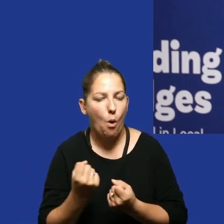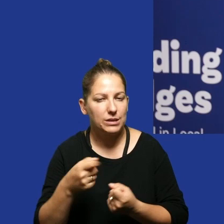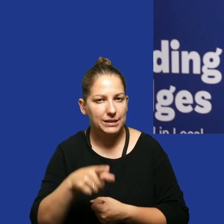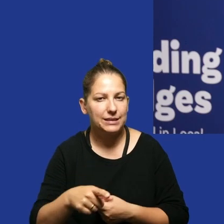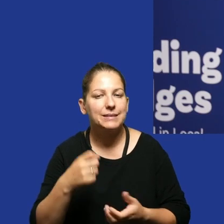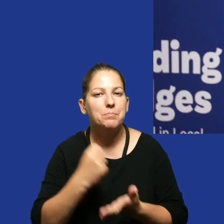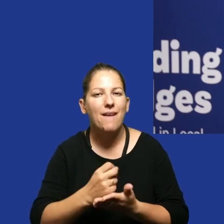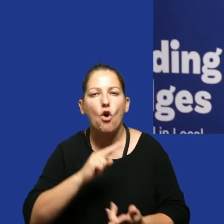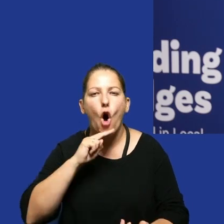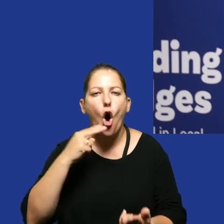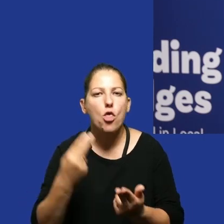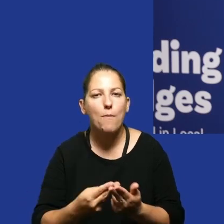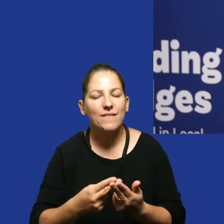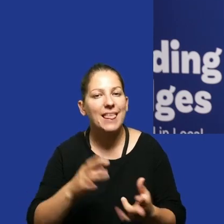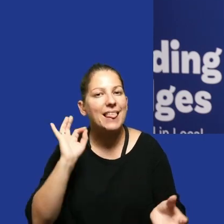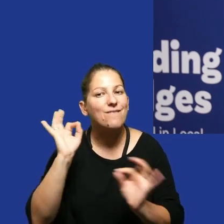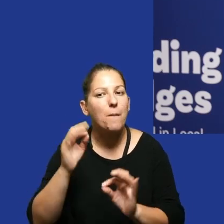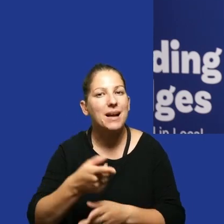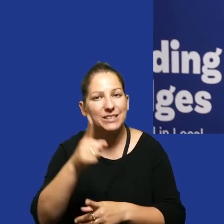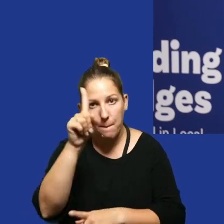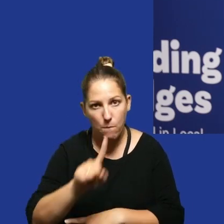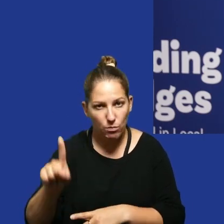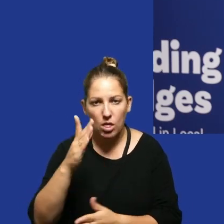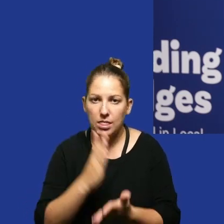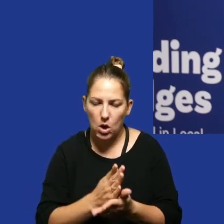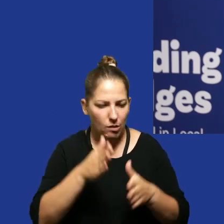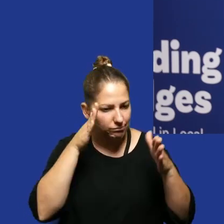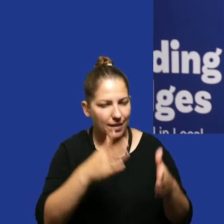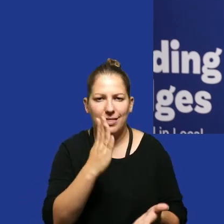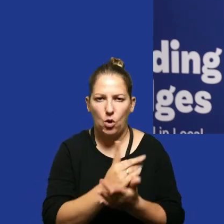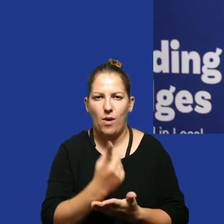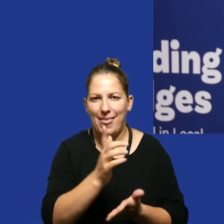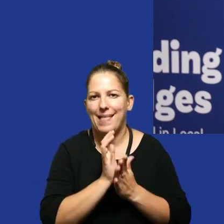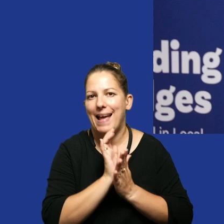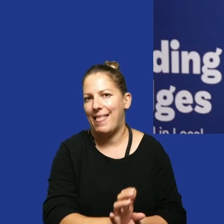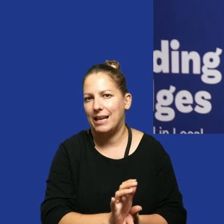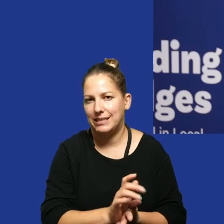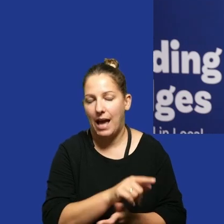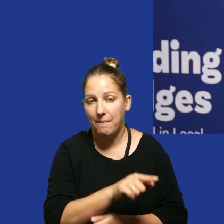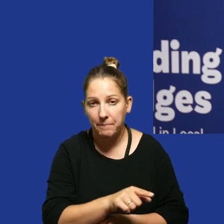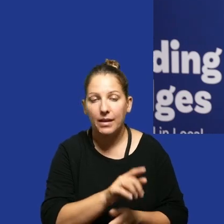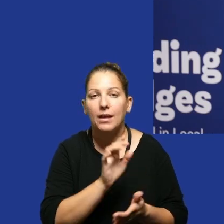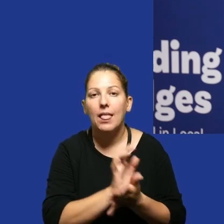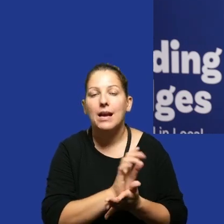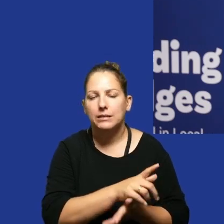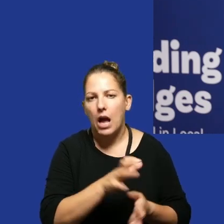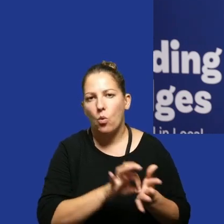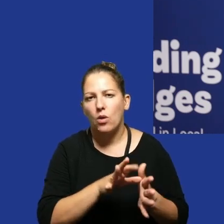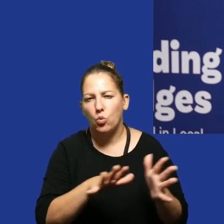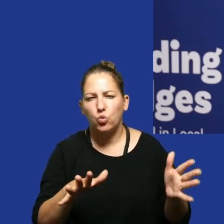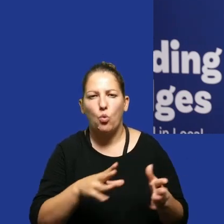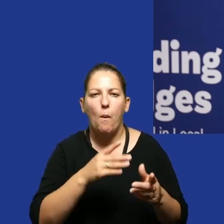odpowiedzi na informację publiczną. Zajmuje się tylko tym. Obsługuje jedną redakcję, bo ta redakcja dość dużo takich